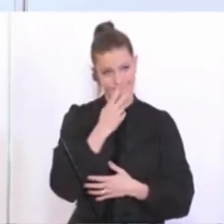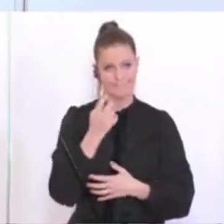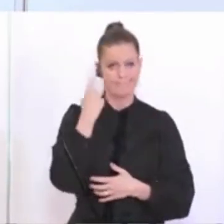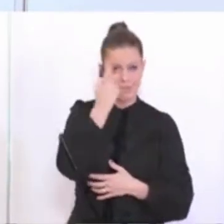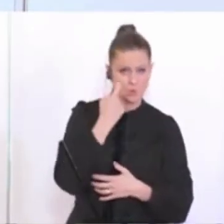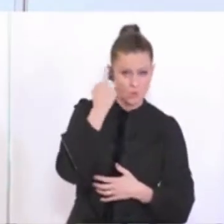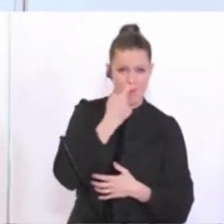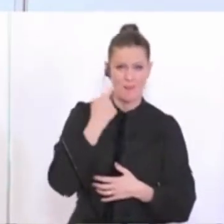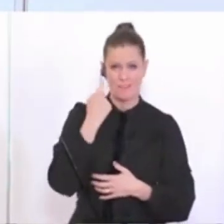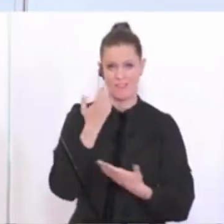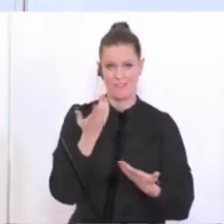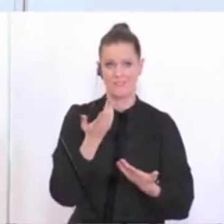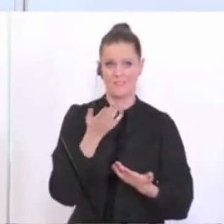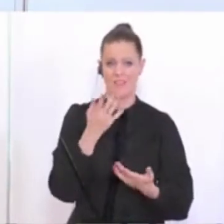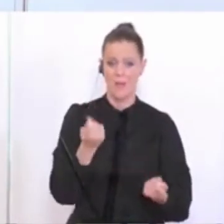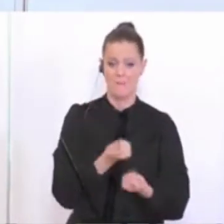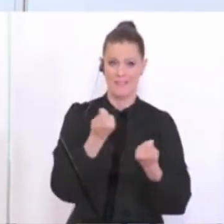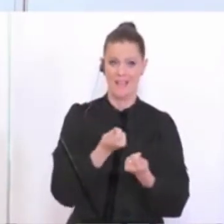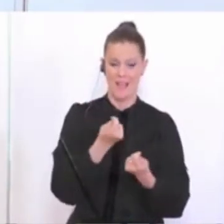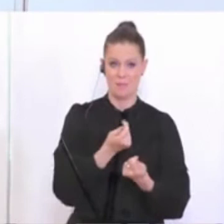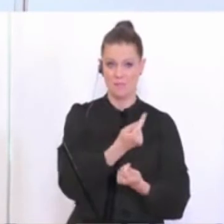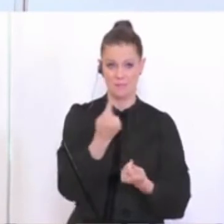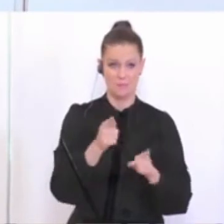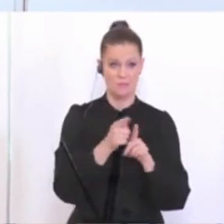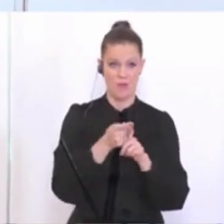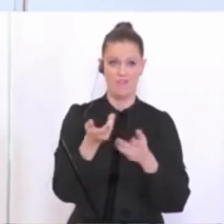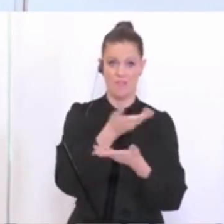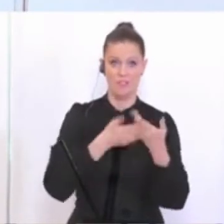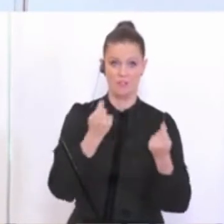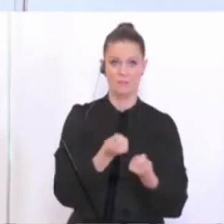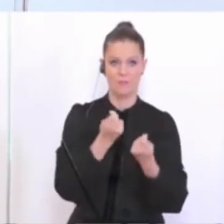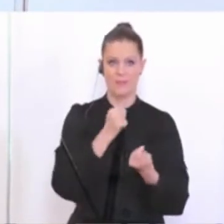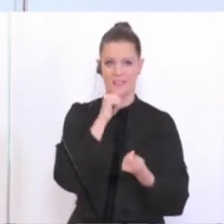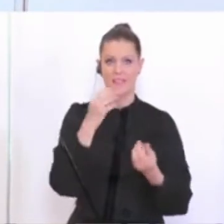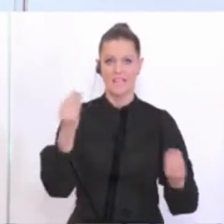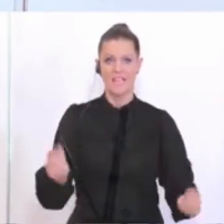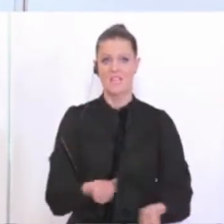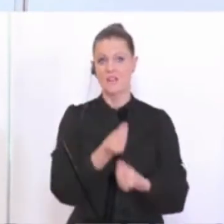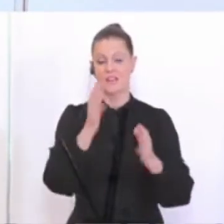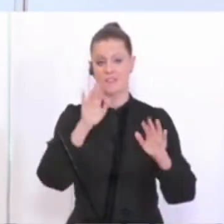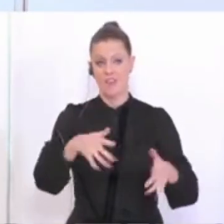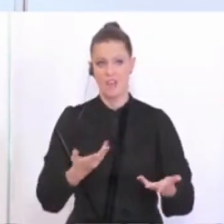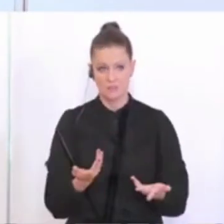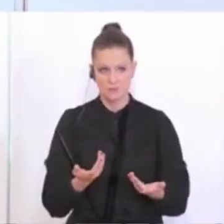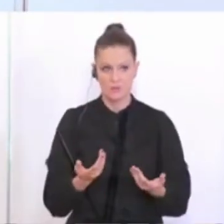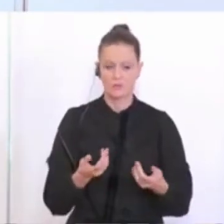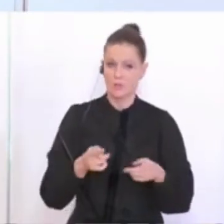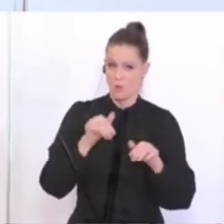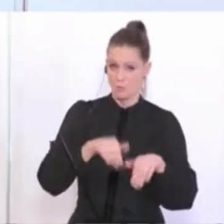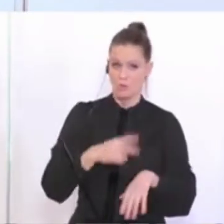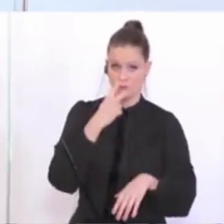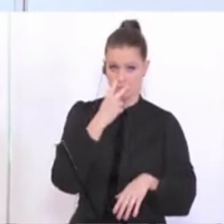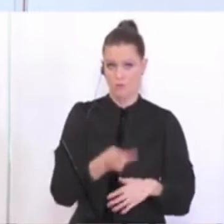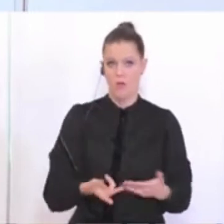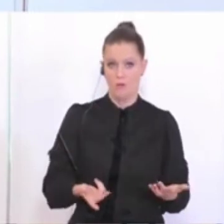die Sorgen, weil die sind ja aus Sicht der Betreiber her ja selber ein Wirtschaftsbetrieb, das ist ja nicht irgendein Quetschen. Und da muss man schon besonders auch darauf schauen.